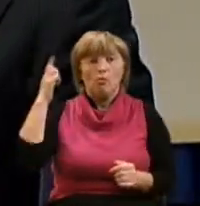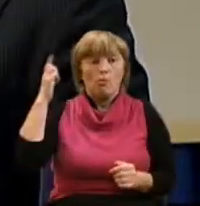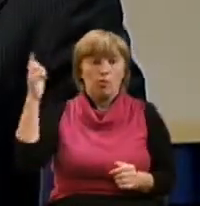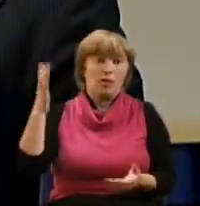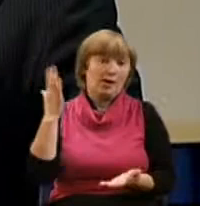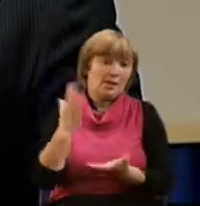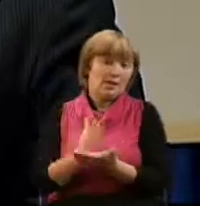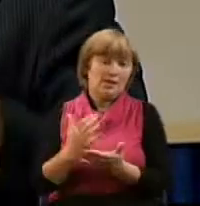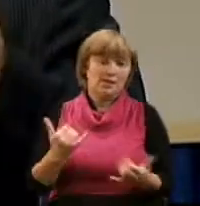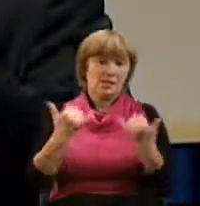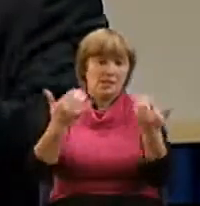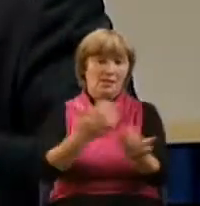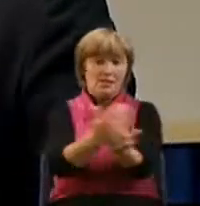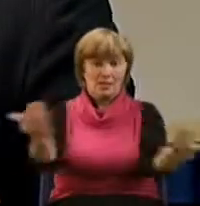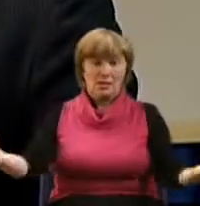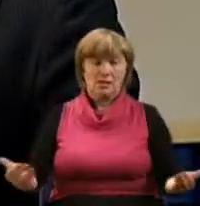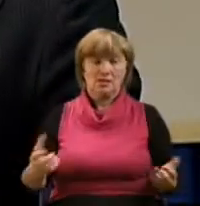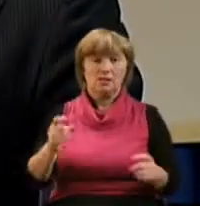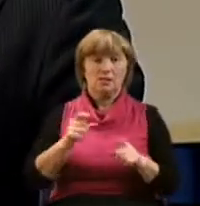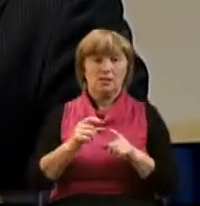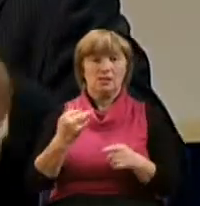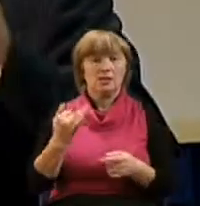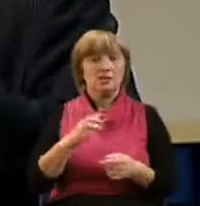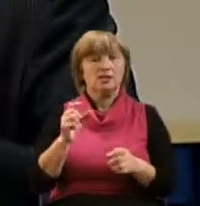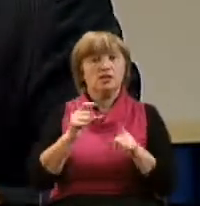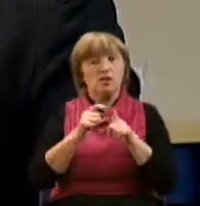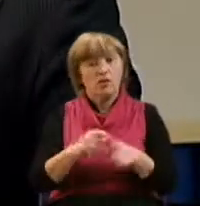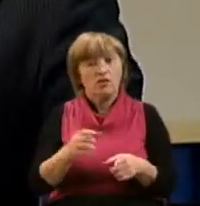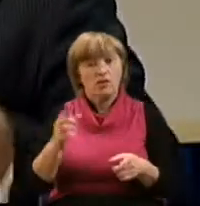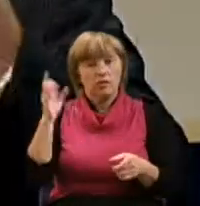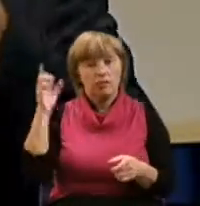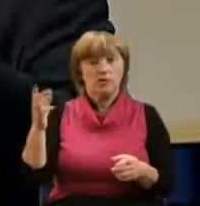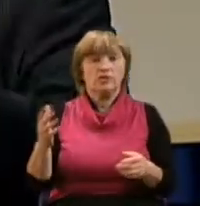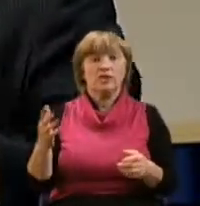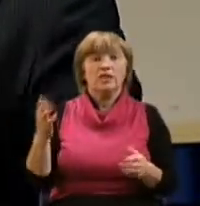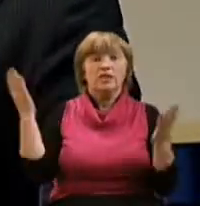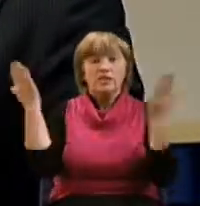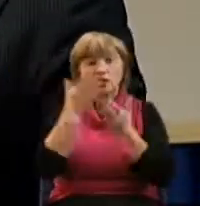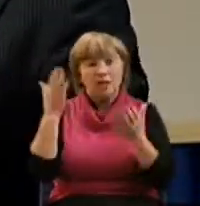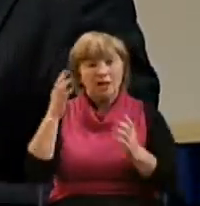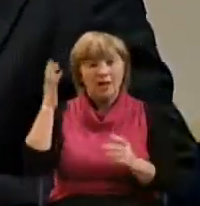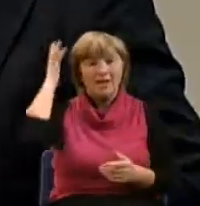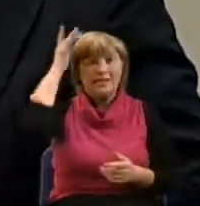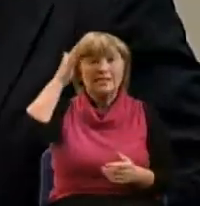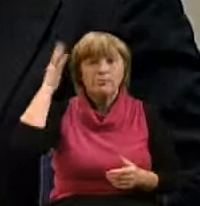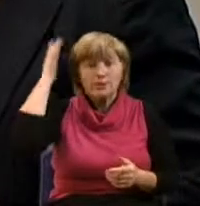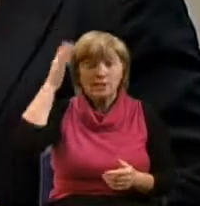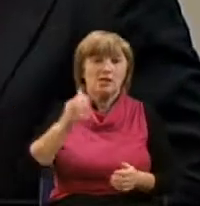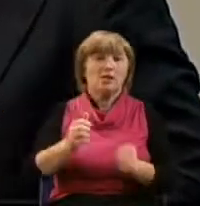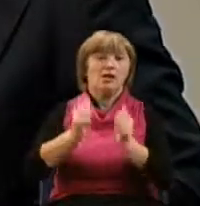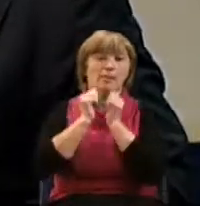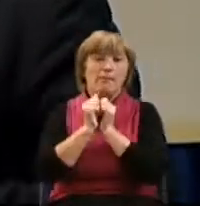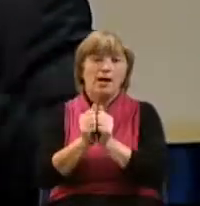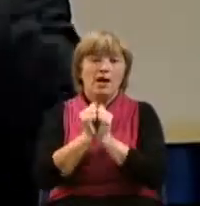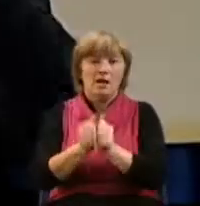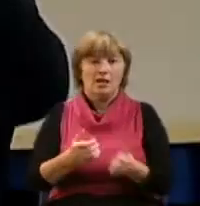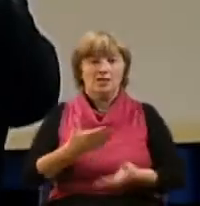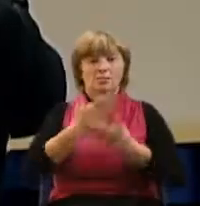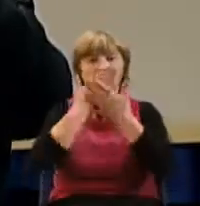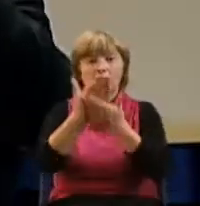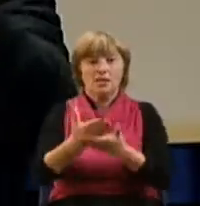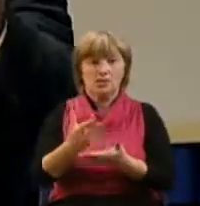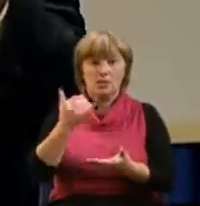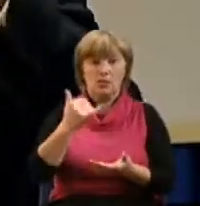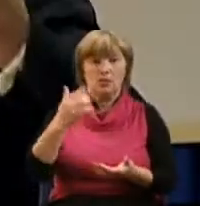есть для нас, из Слова Божьего. Читая его, размышляя о нем, молясь и спрашивая у